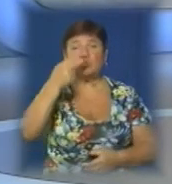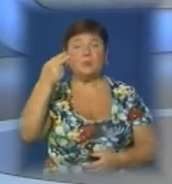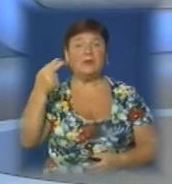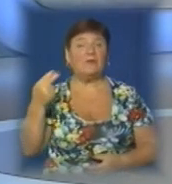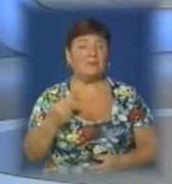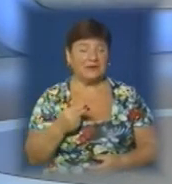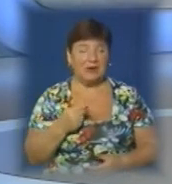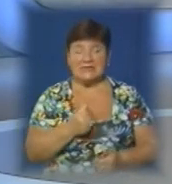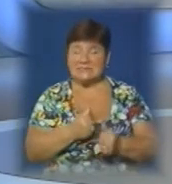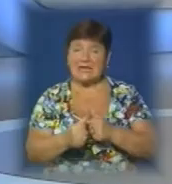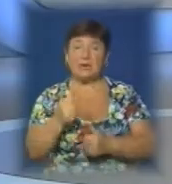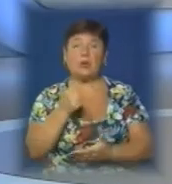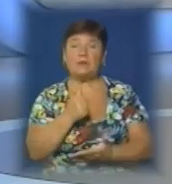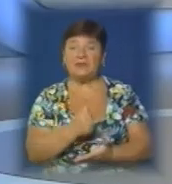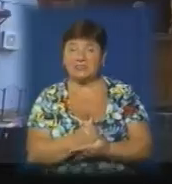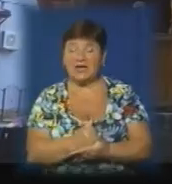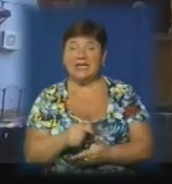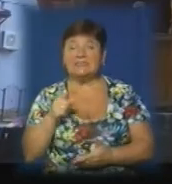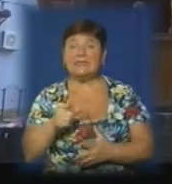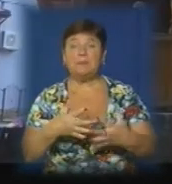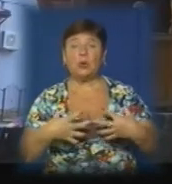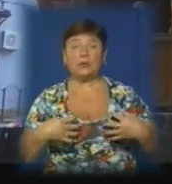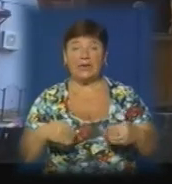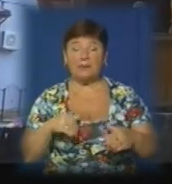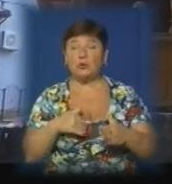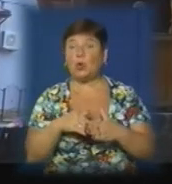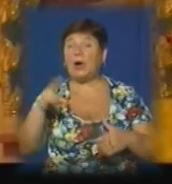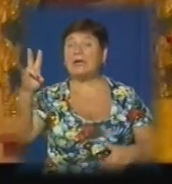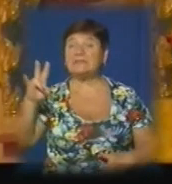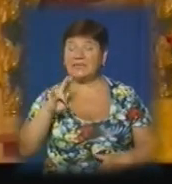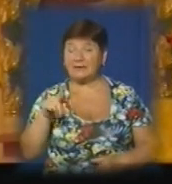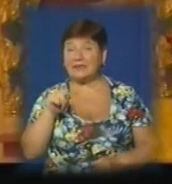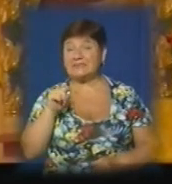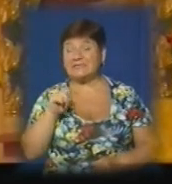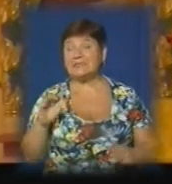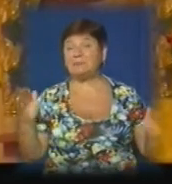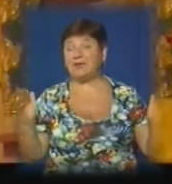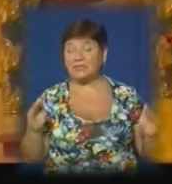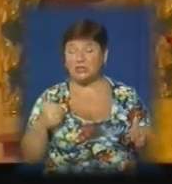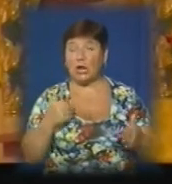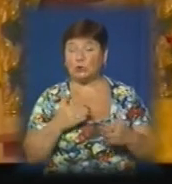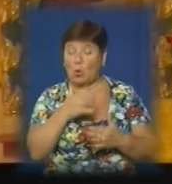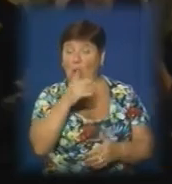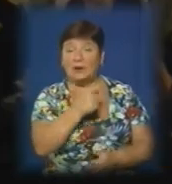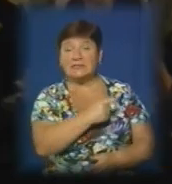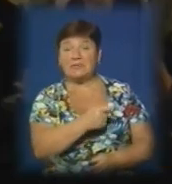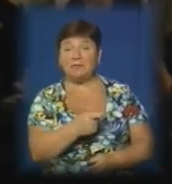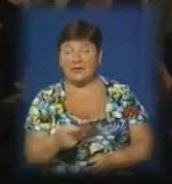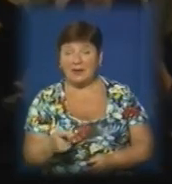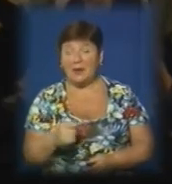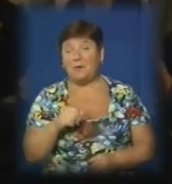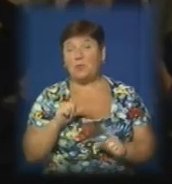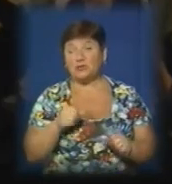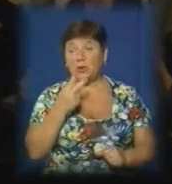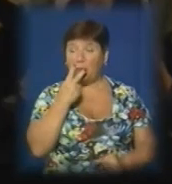От найголовніше – християни цілими родинами йшли до церкви. Ці традиції збережені і до цих пір. Тож, чимало вірян сьогодні